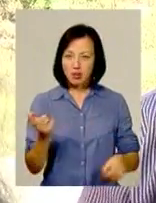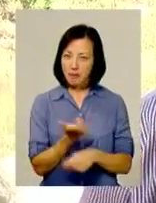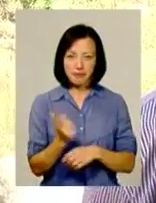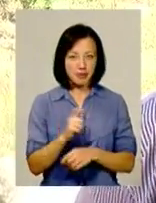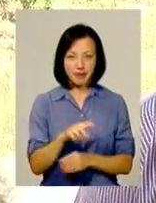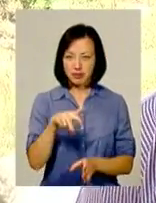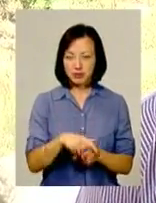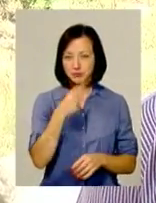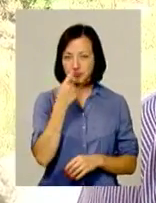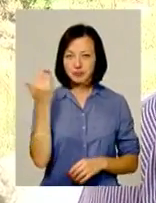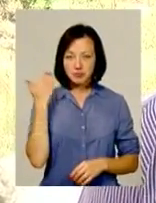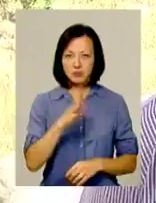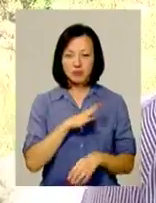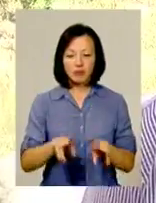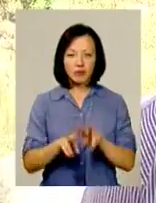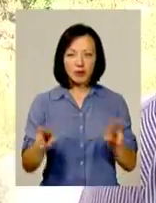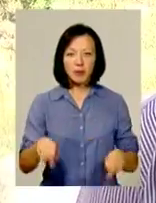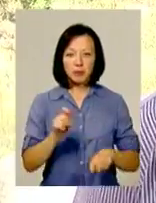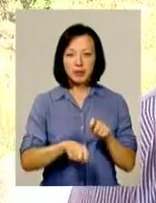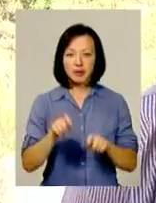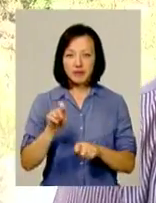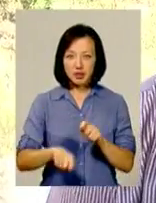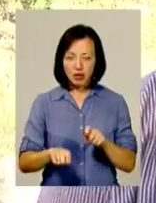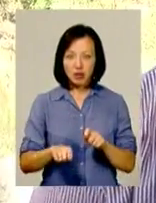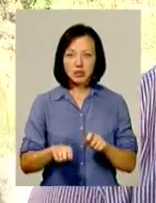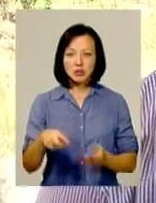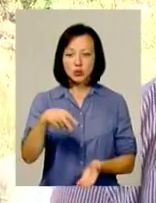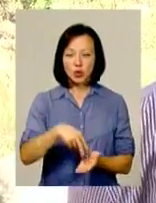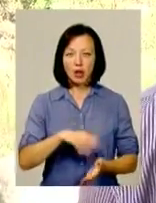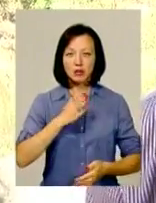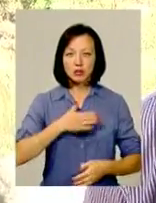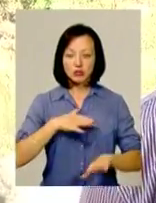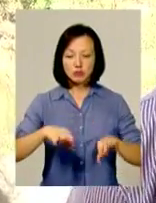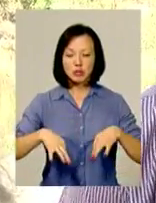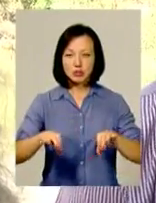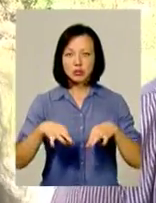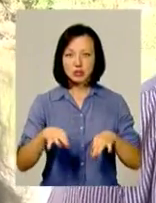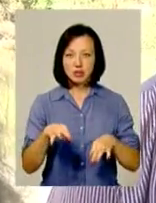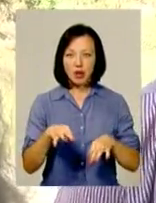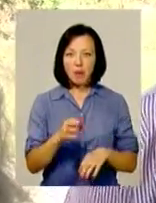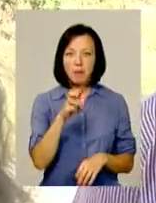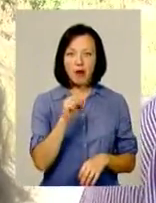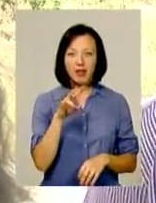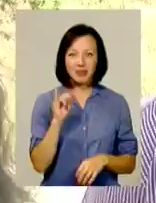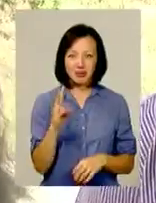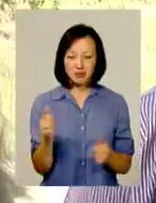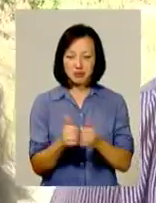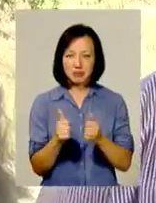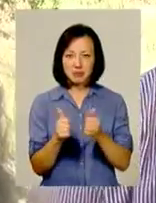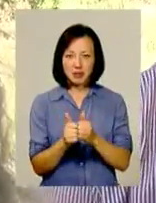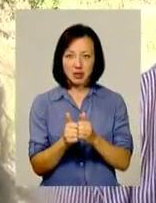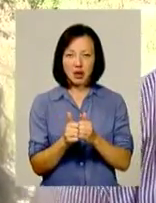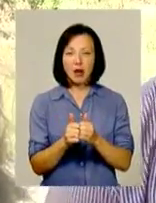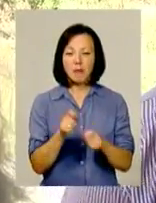Нещодавно була така ж саме перевірка народного контролю. Стояли наші машини на балин, на елеватор. Була перевірка